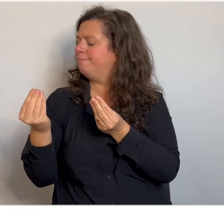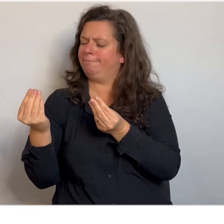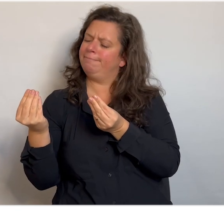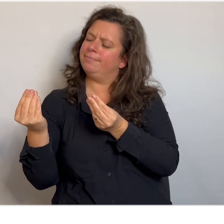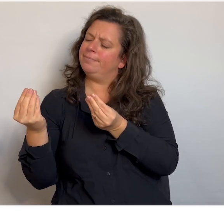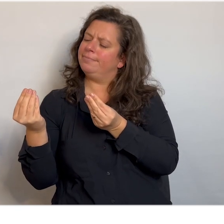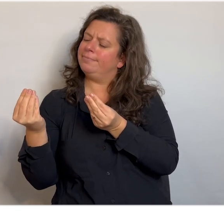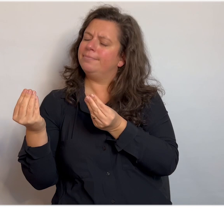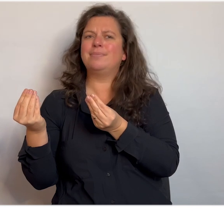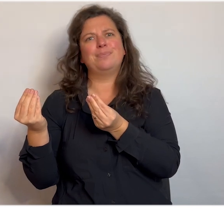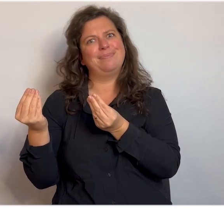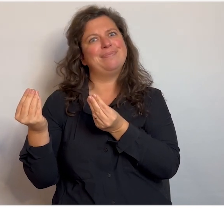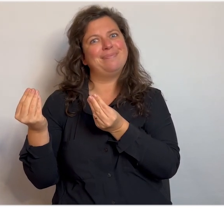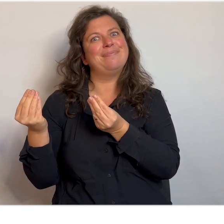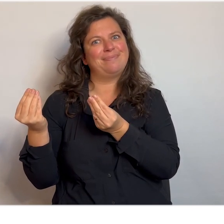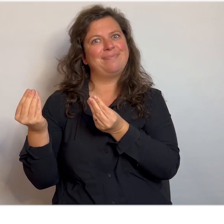Oh ja.